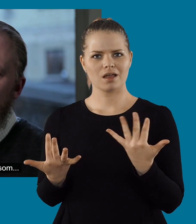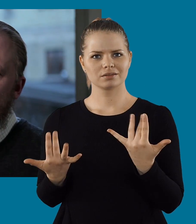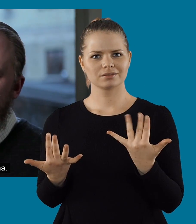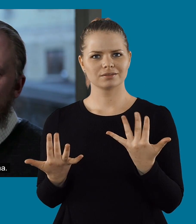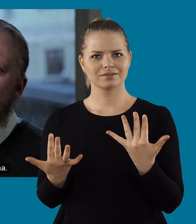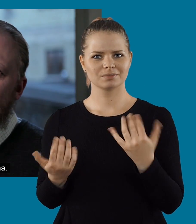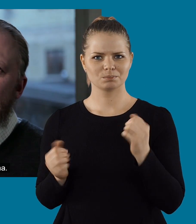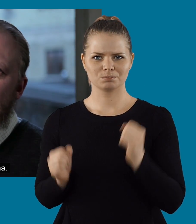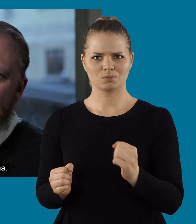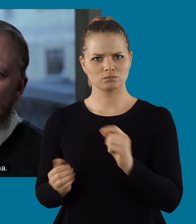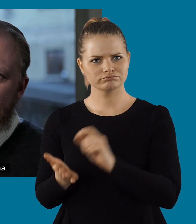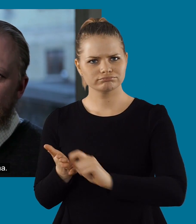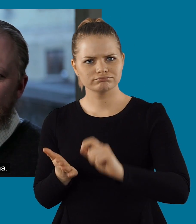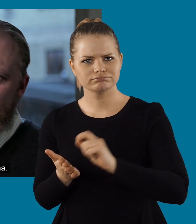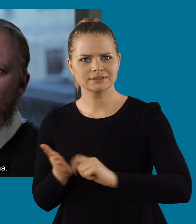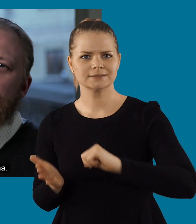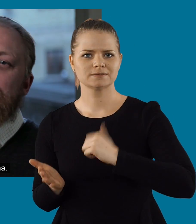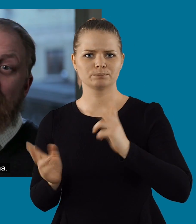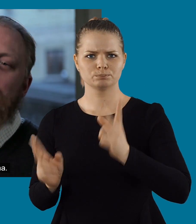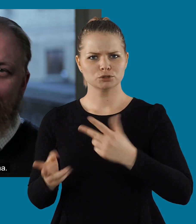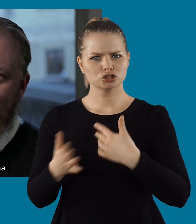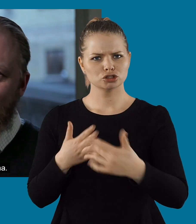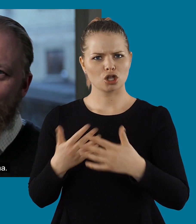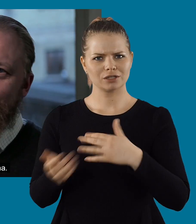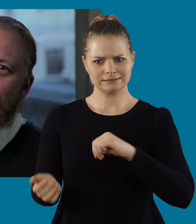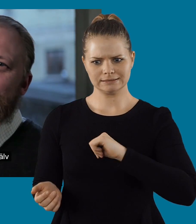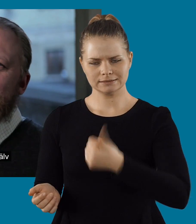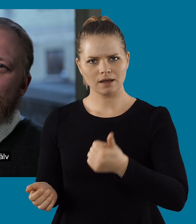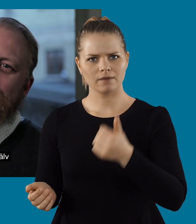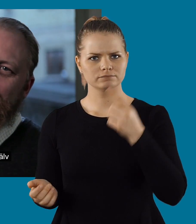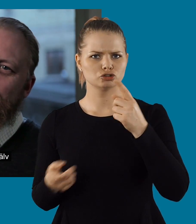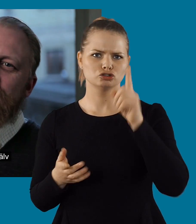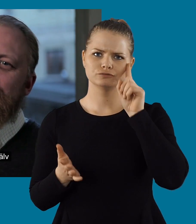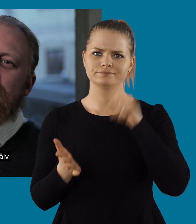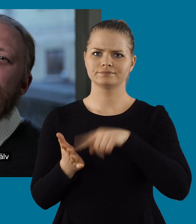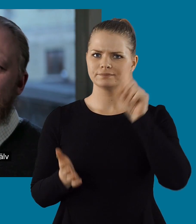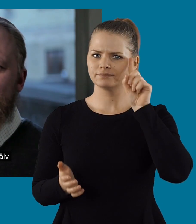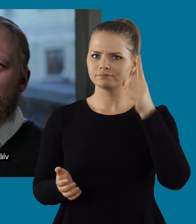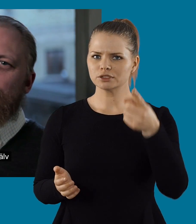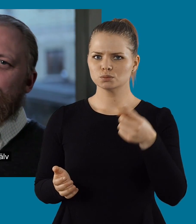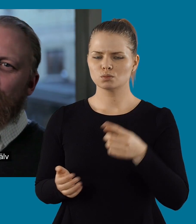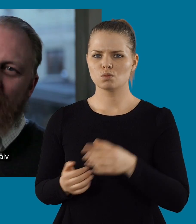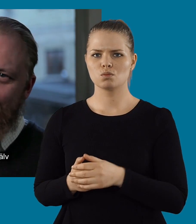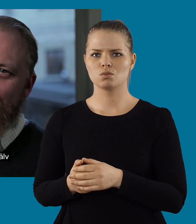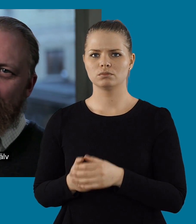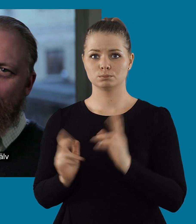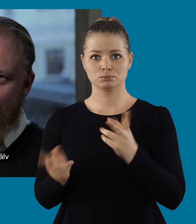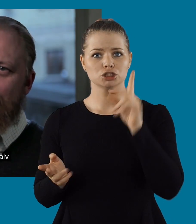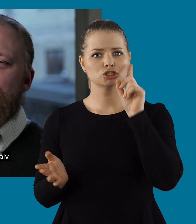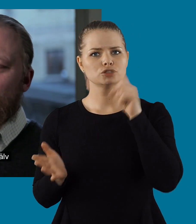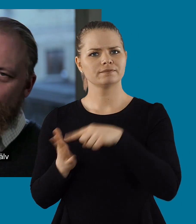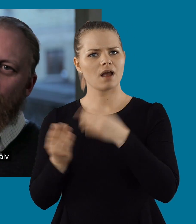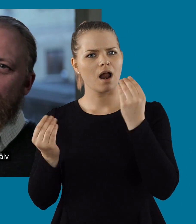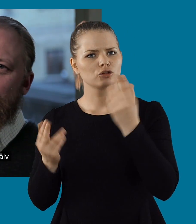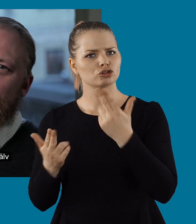som jag själv lär mig genom händerna kan man nog säga. Jag måste skriva det själv. Jag måste göra det själv för att